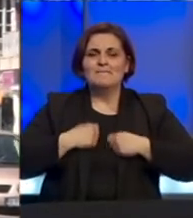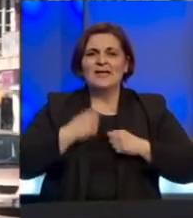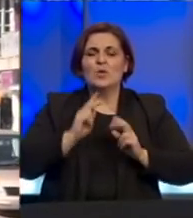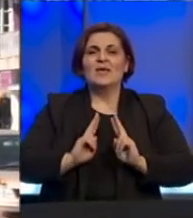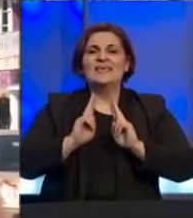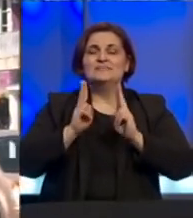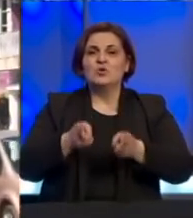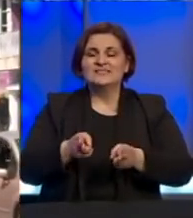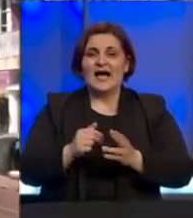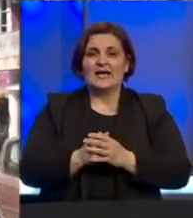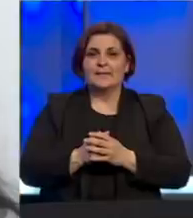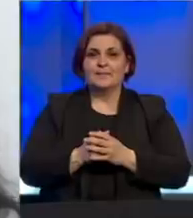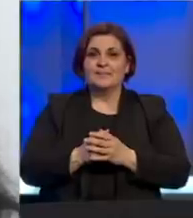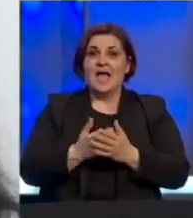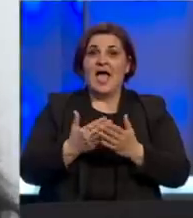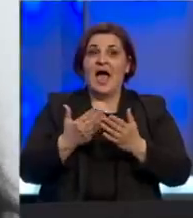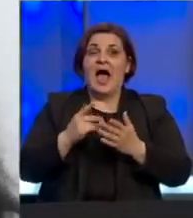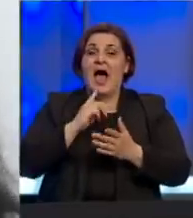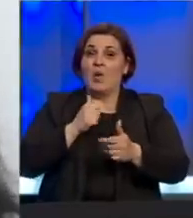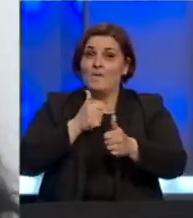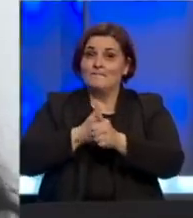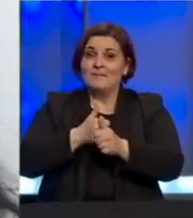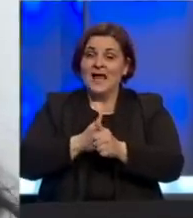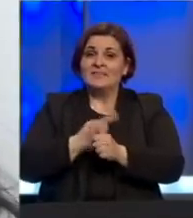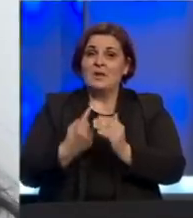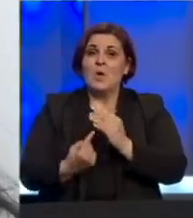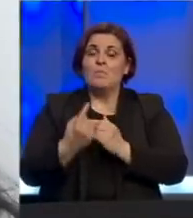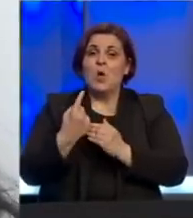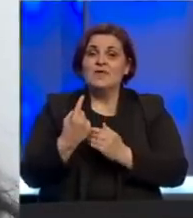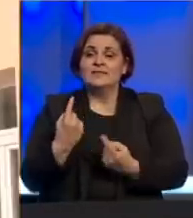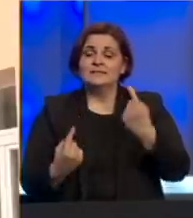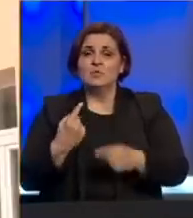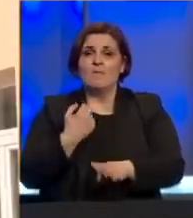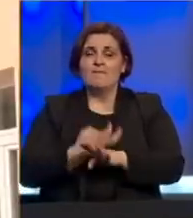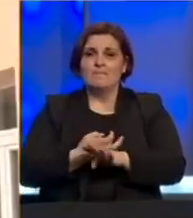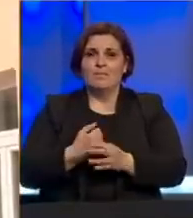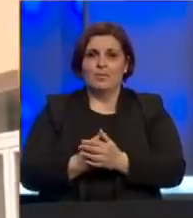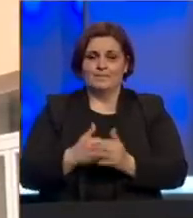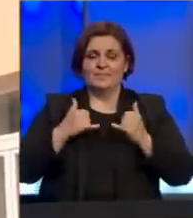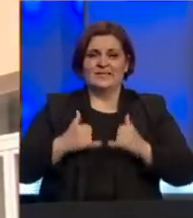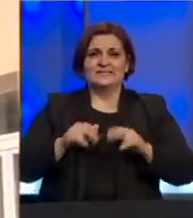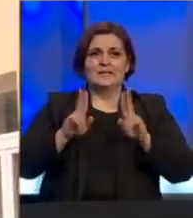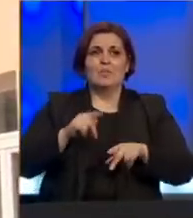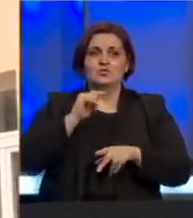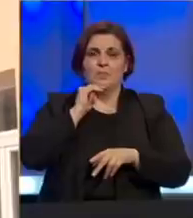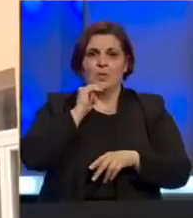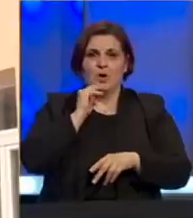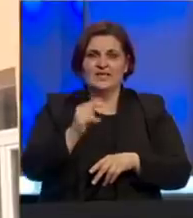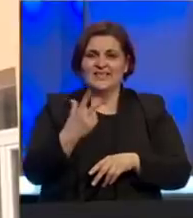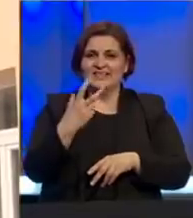Mostara, a koje pratimo u smislu pojave eventualnih simptoma bolesti. Trenutno možemo reći da je